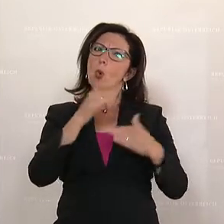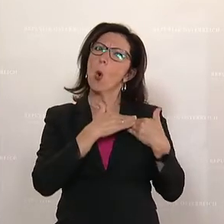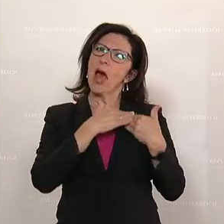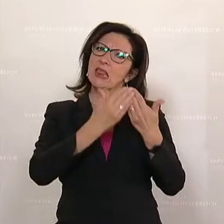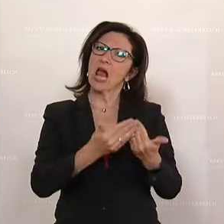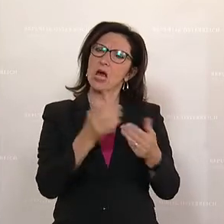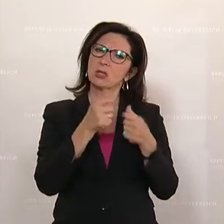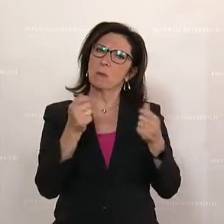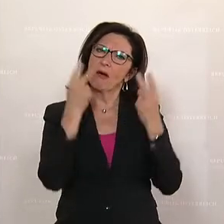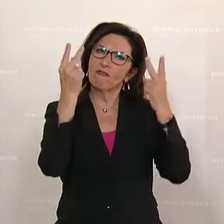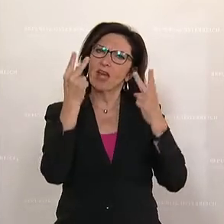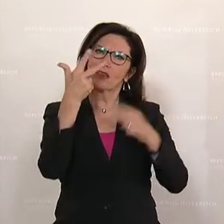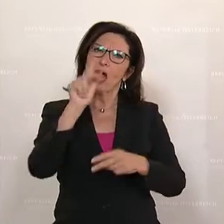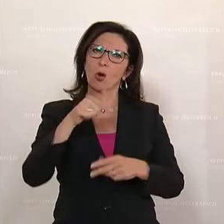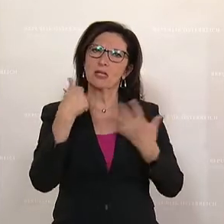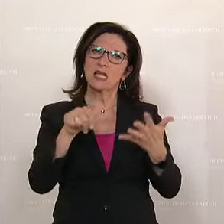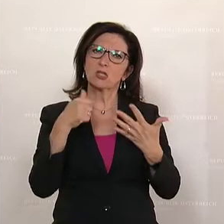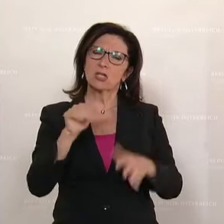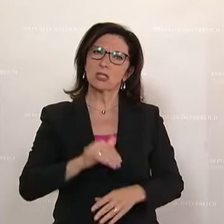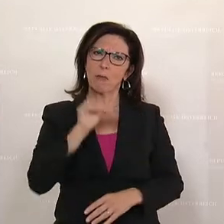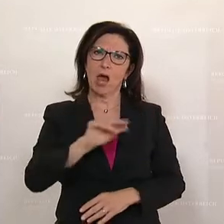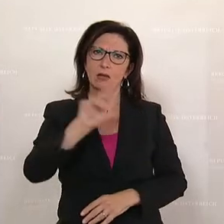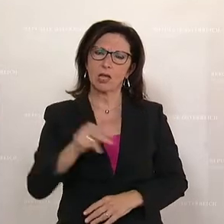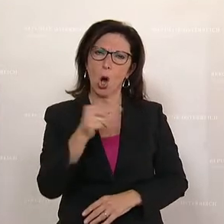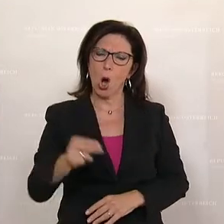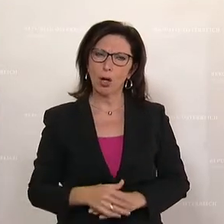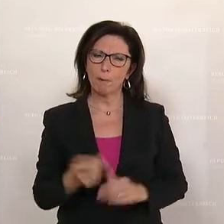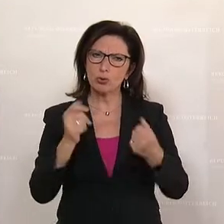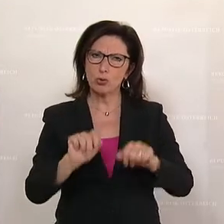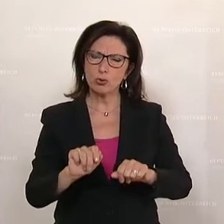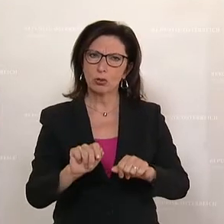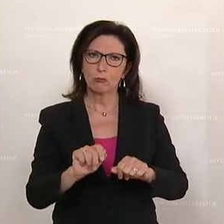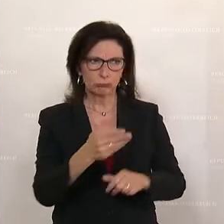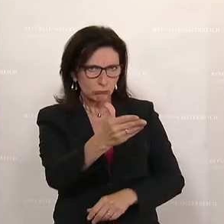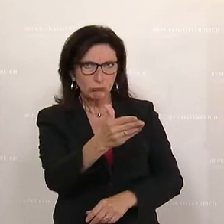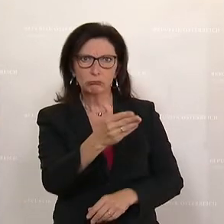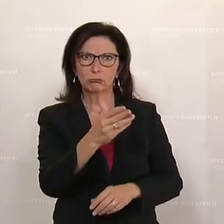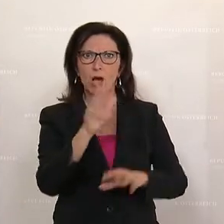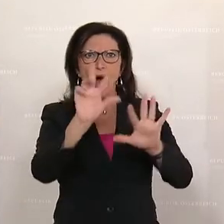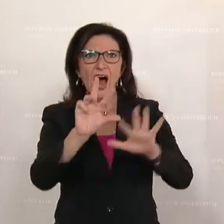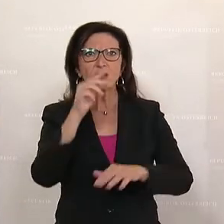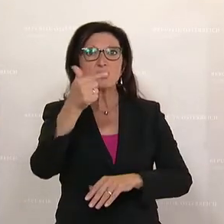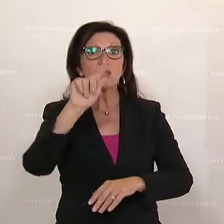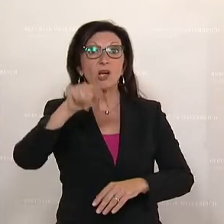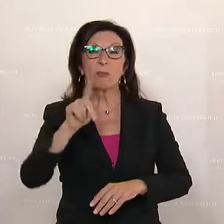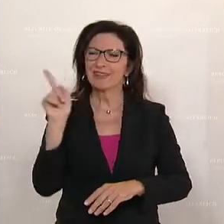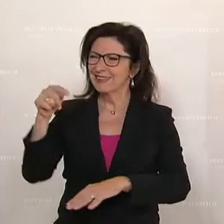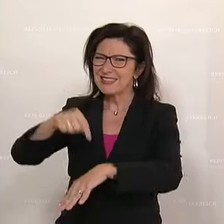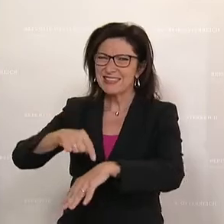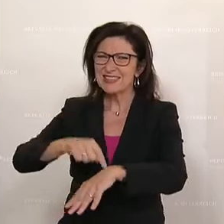von 3,66 Milliarden Euro beschlossen, obwohl Sie 28,6 Sie